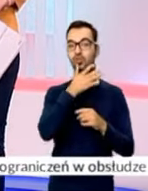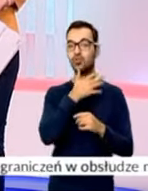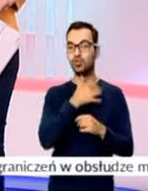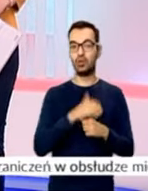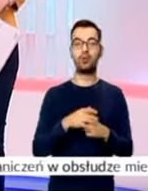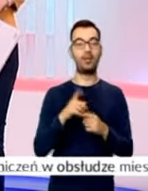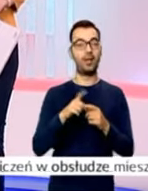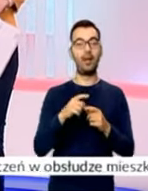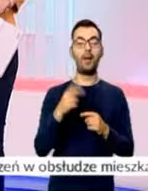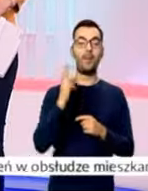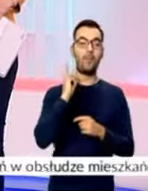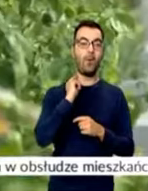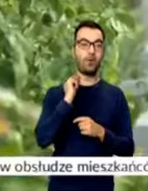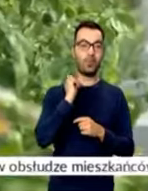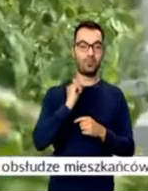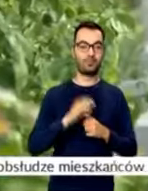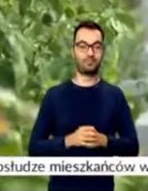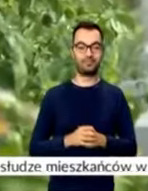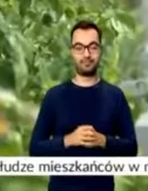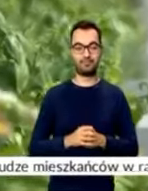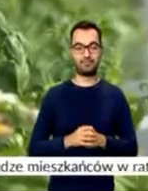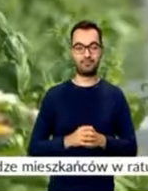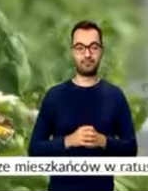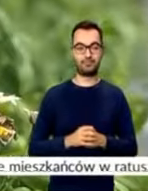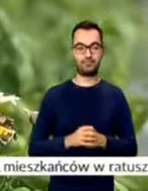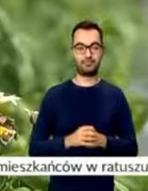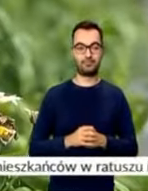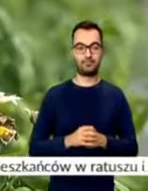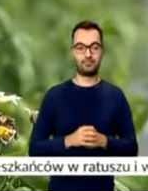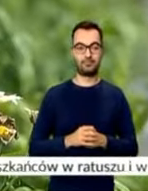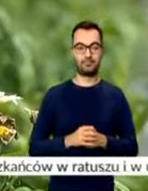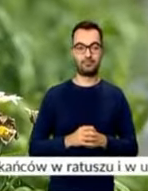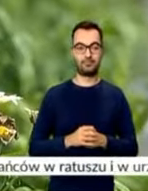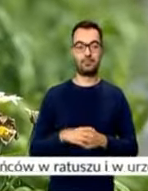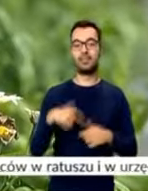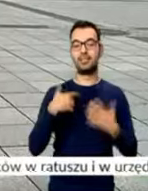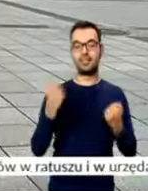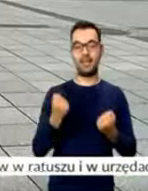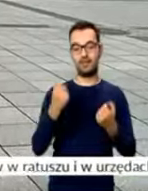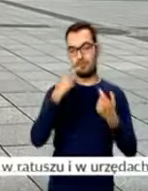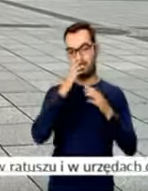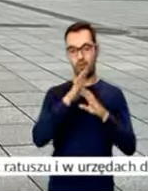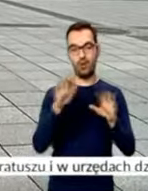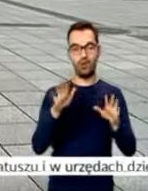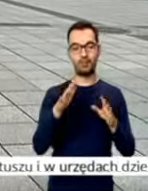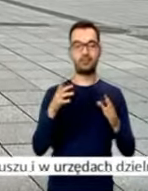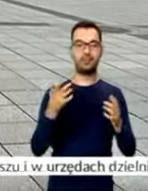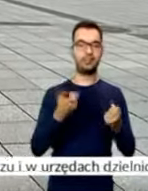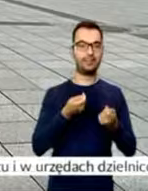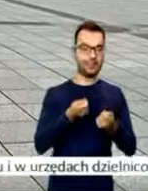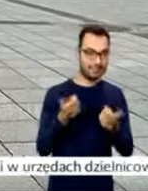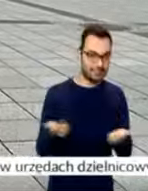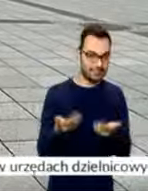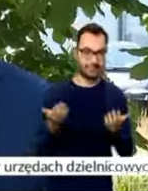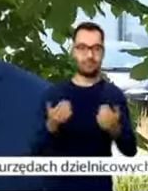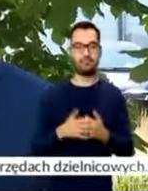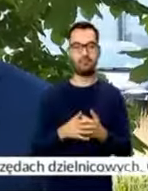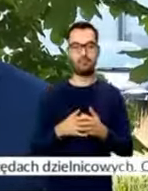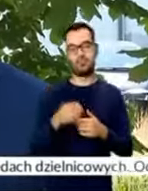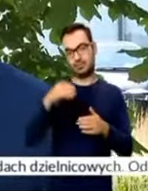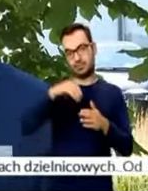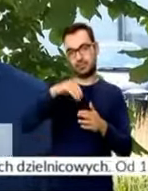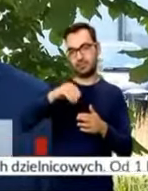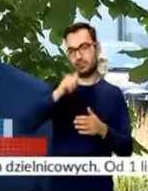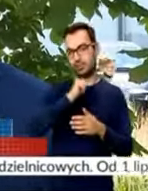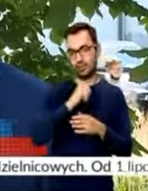zioła i poziomki. Staramy się naszym mieszkańcom przybliżyć i zachęcić ich również do sadzenia